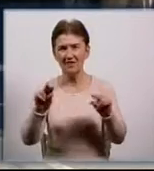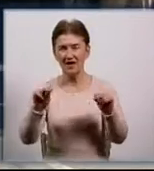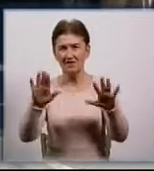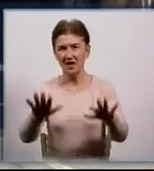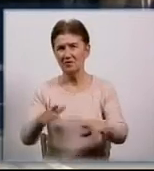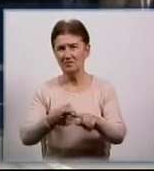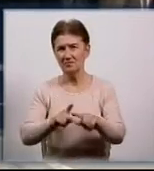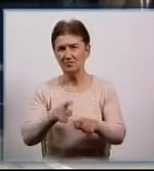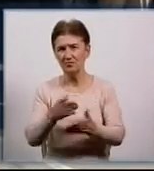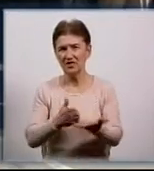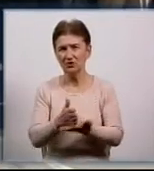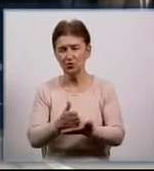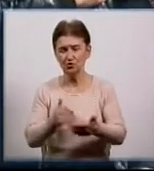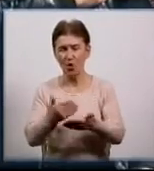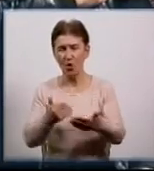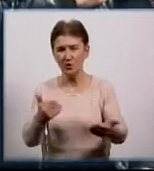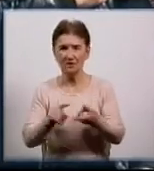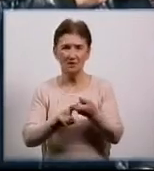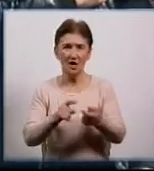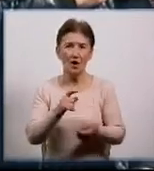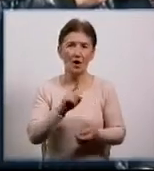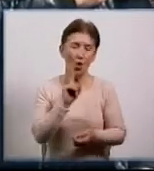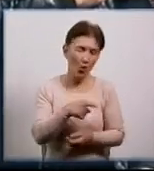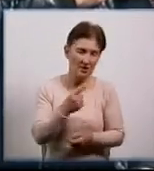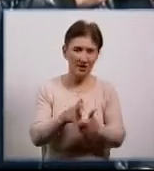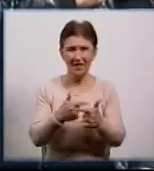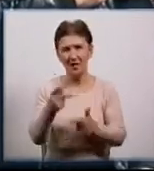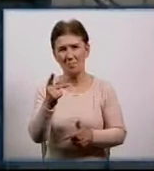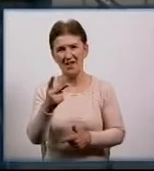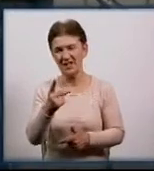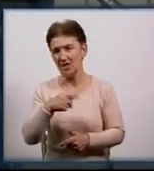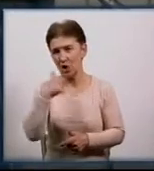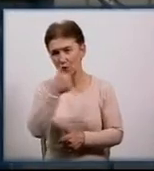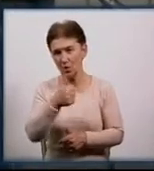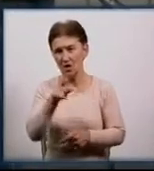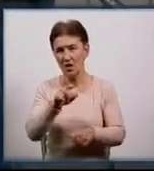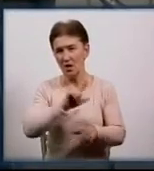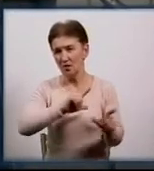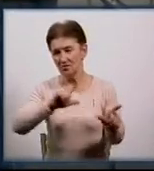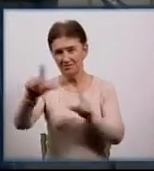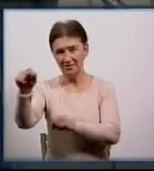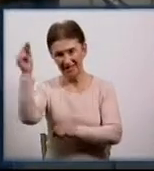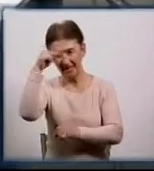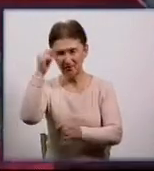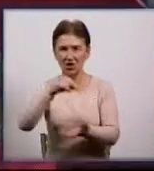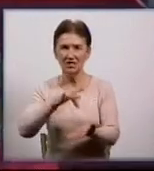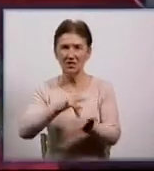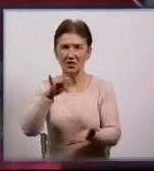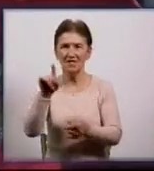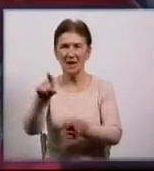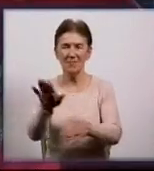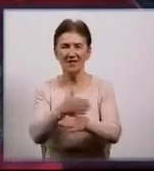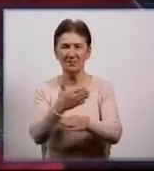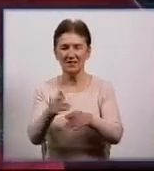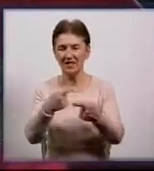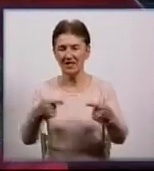хлопці в залежності від освіти один або півтора роки. Зі збірного пункту вони вирушать до навчальних центрів. Там їх розподілять у різні